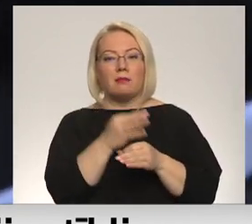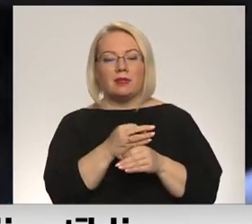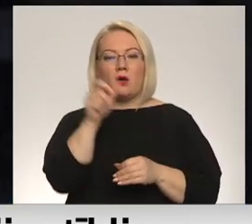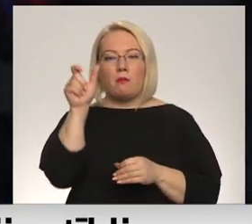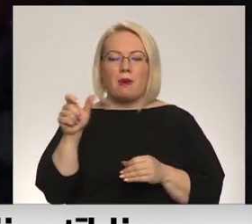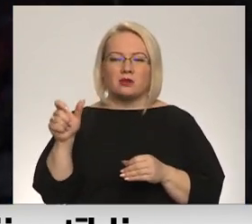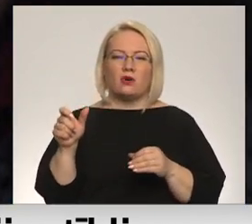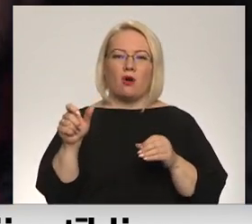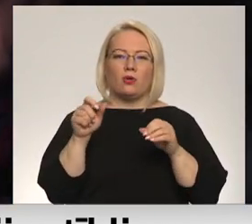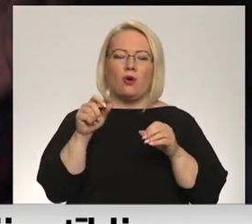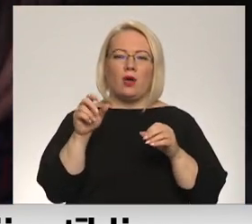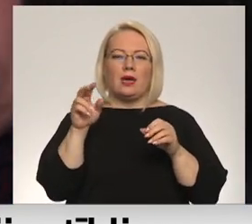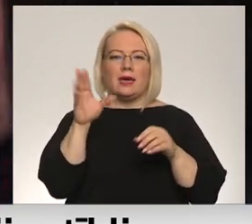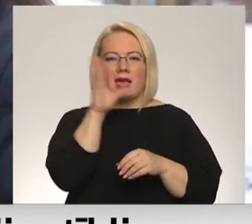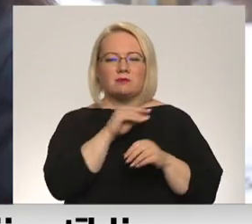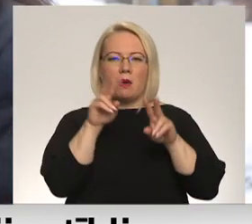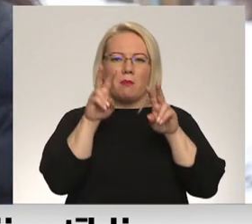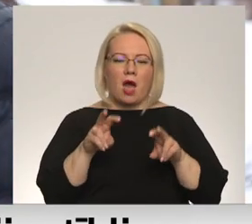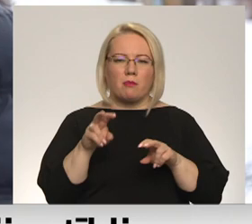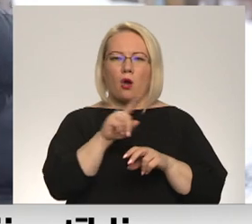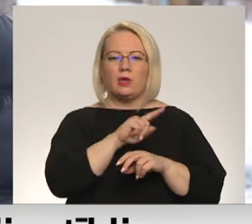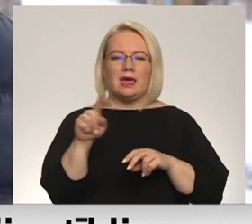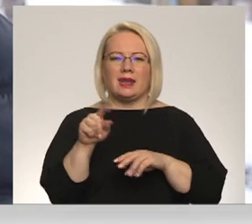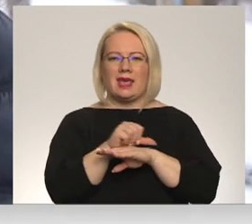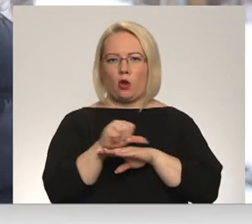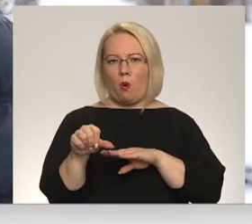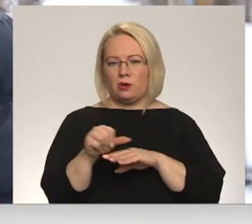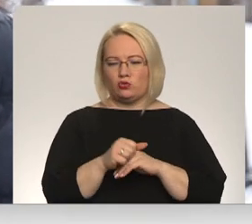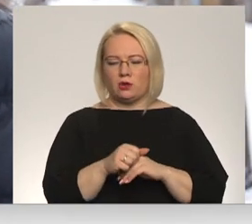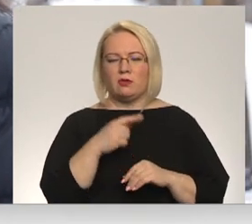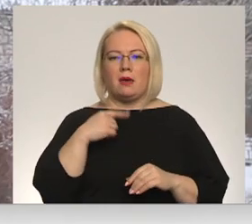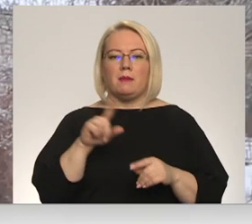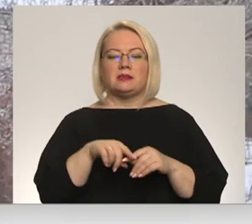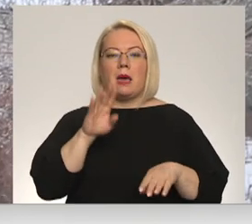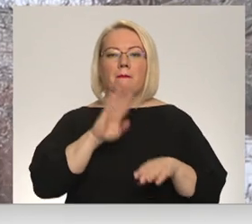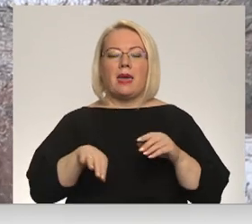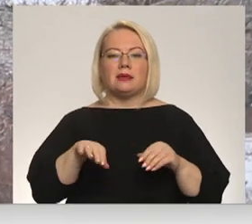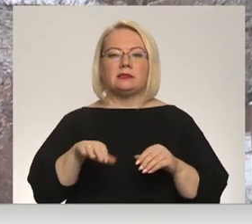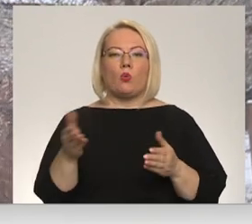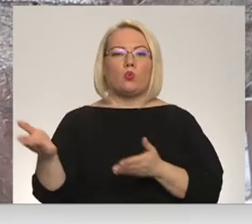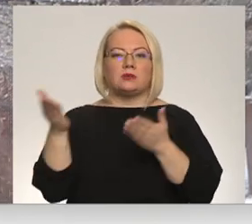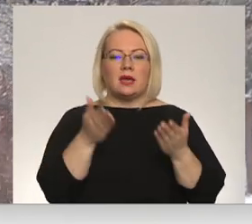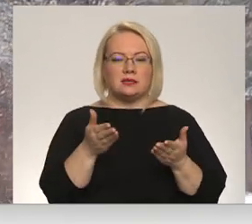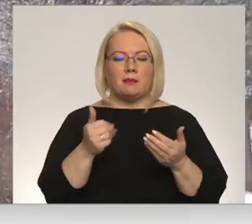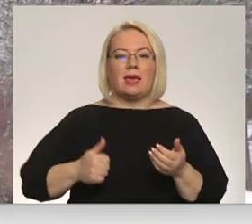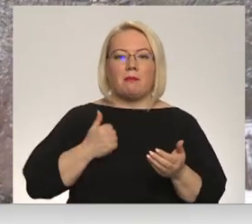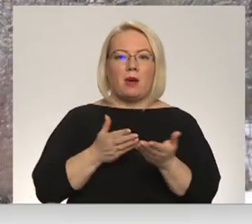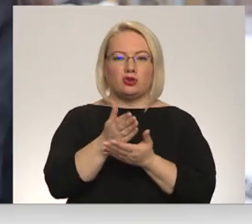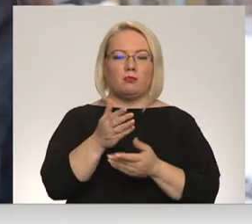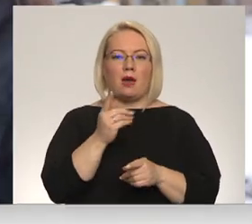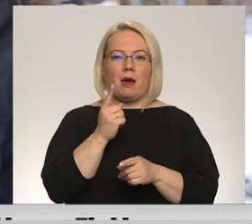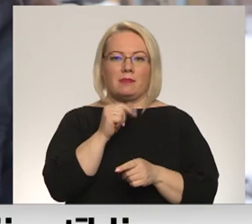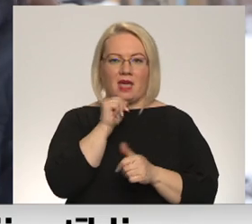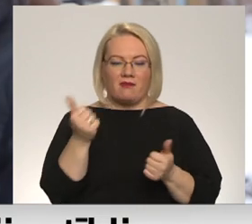pārbaudīt esot gana ierobežotas. Īpašumā mēs iet tieši bez uzaicinājuma nedrīkstam. Viņš mūs neaicina, mēs redzam, ka tur ir